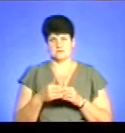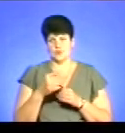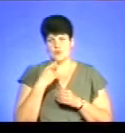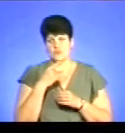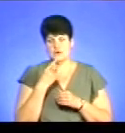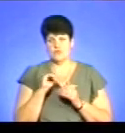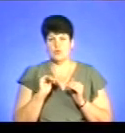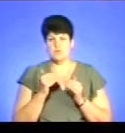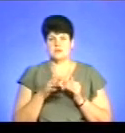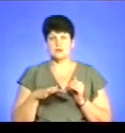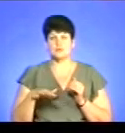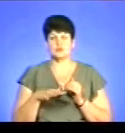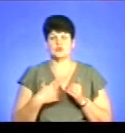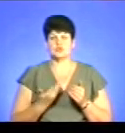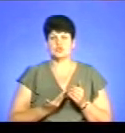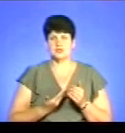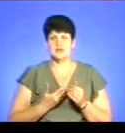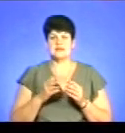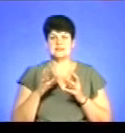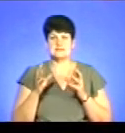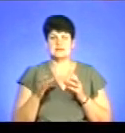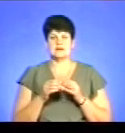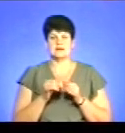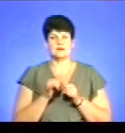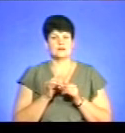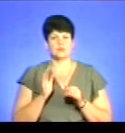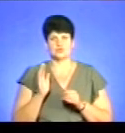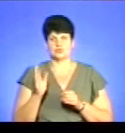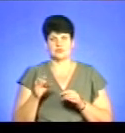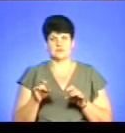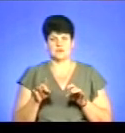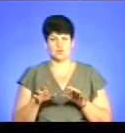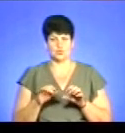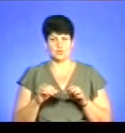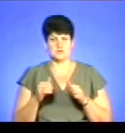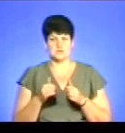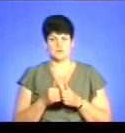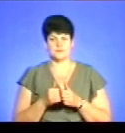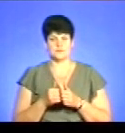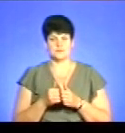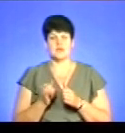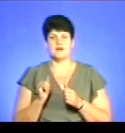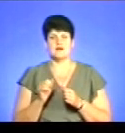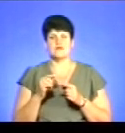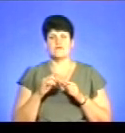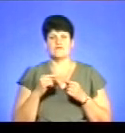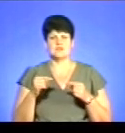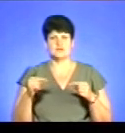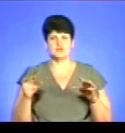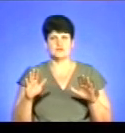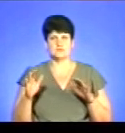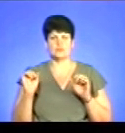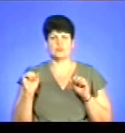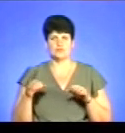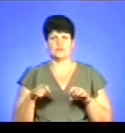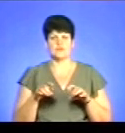обмеження по площі житла загальні не може бути вирішено комісією, а всі решту випадки можуть